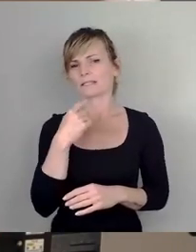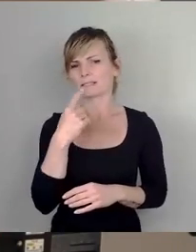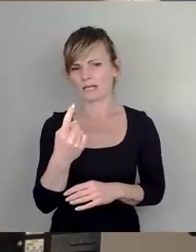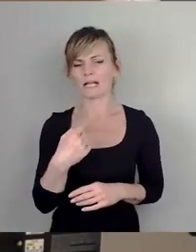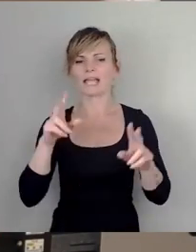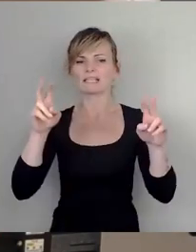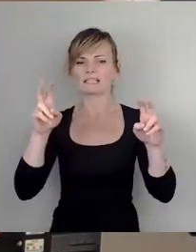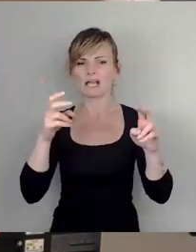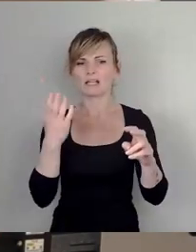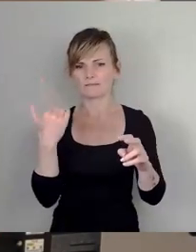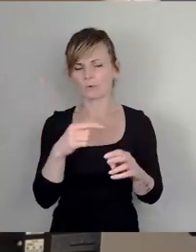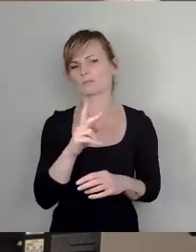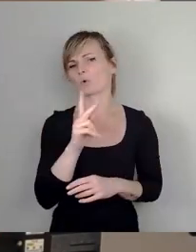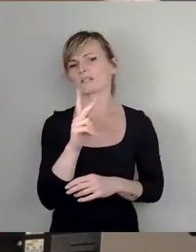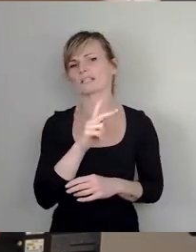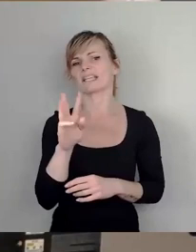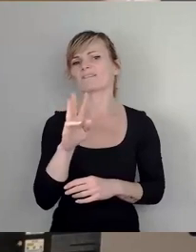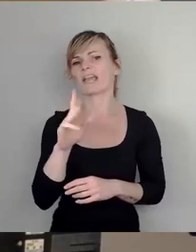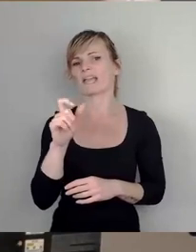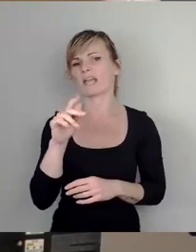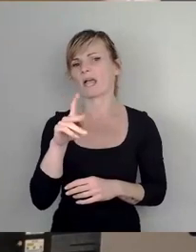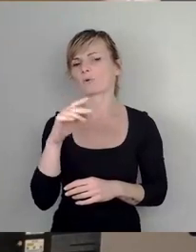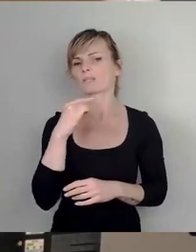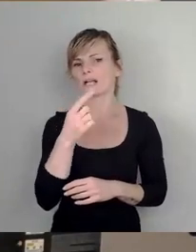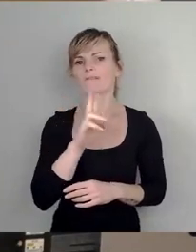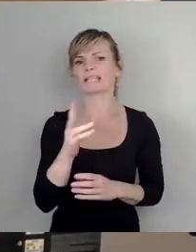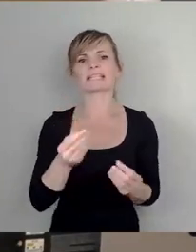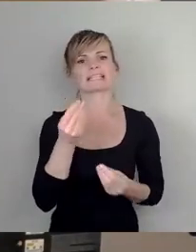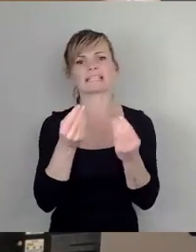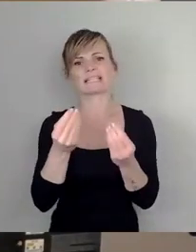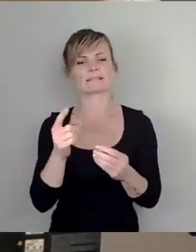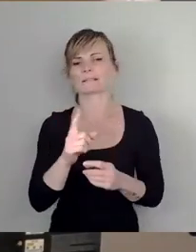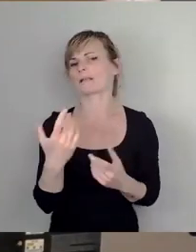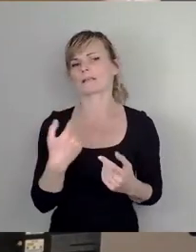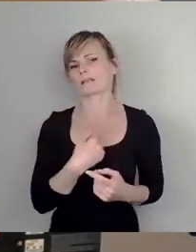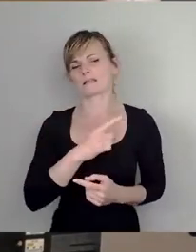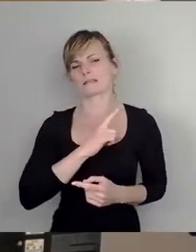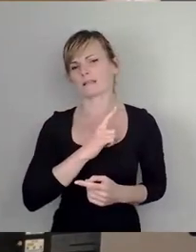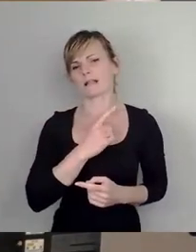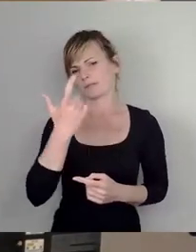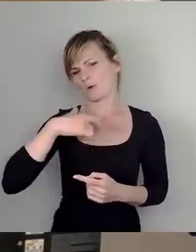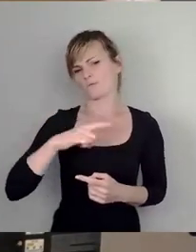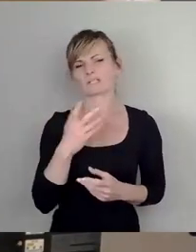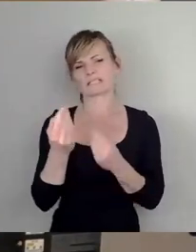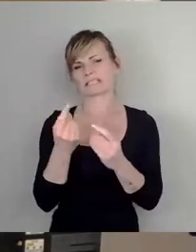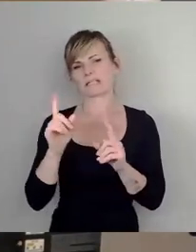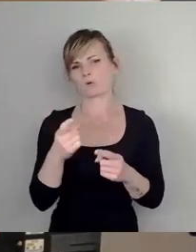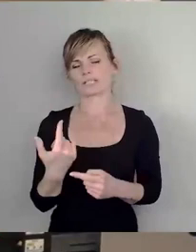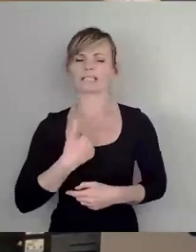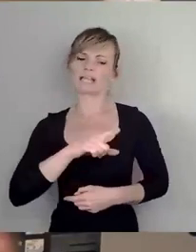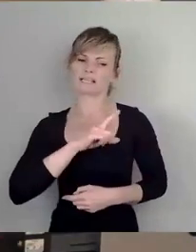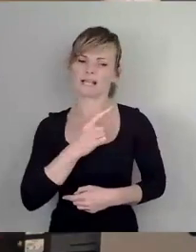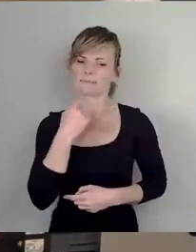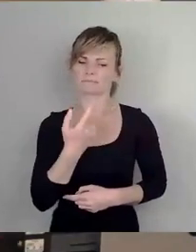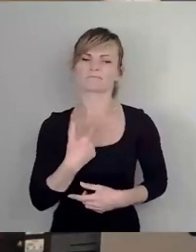von Konstantin Wecker und sage, wer nicht genießt, ist ungenießbar. Ich werde es genießen, nicht mehr Teil dieses Stadtrates zu sein.